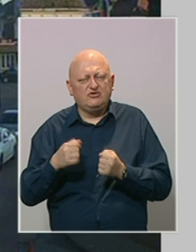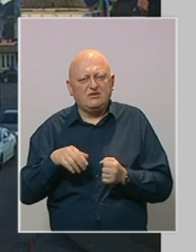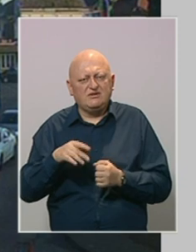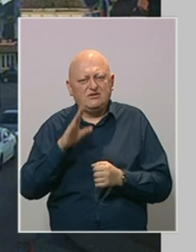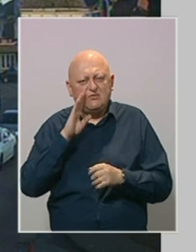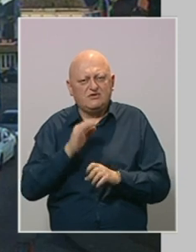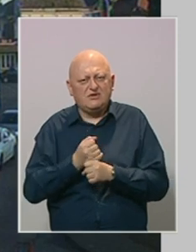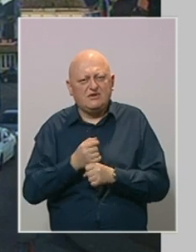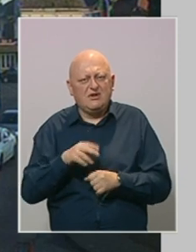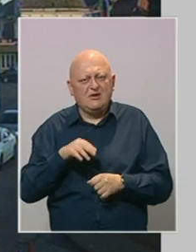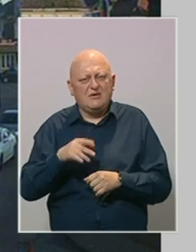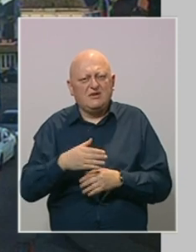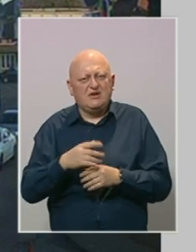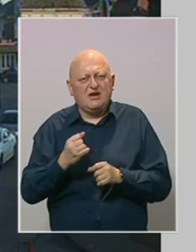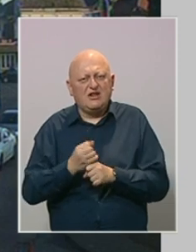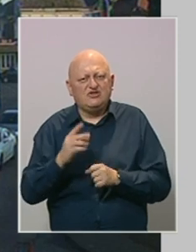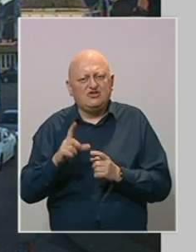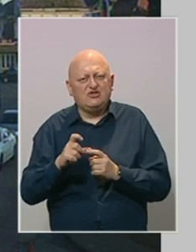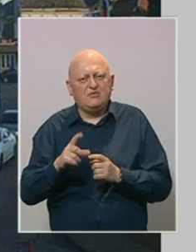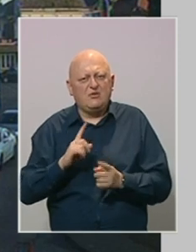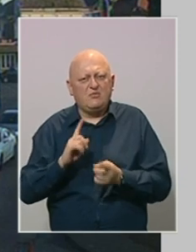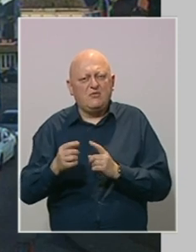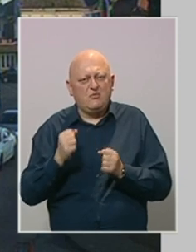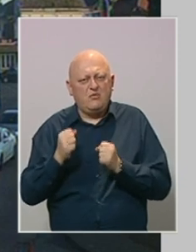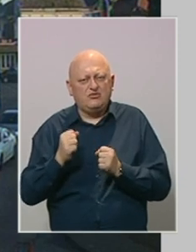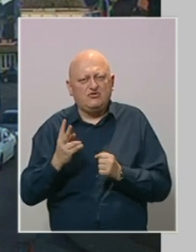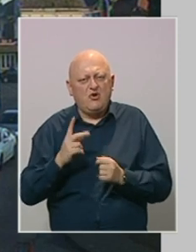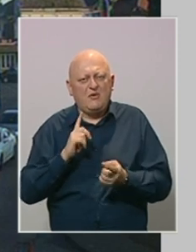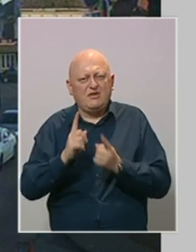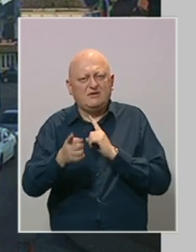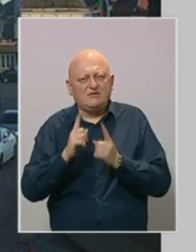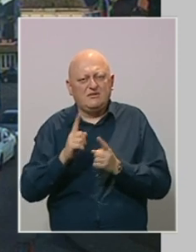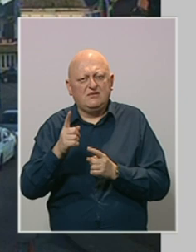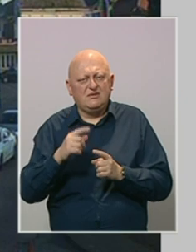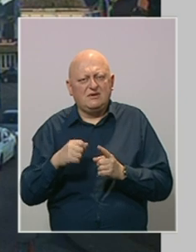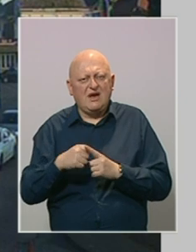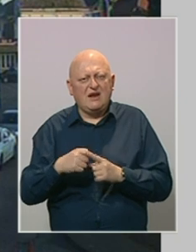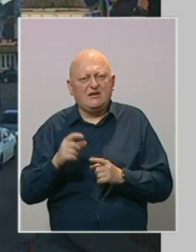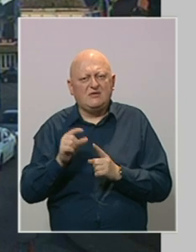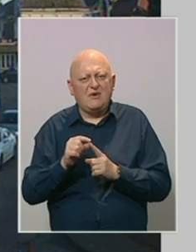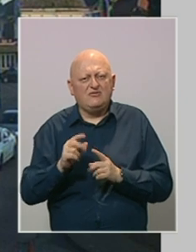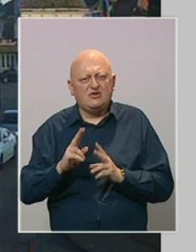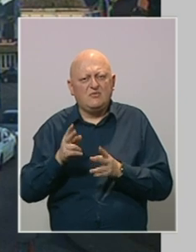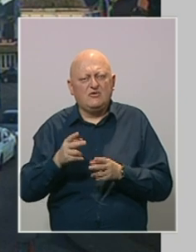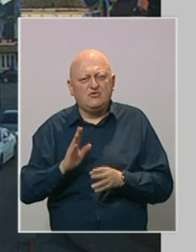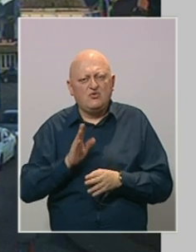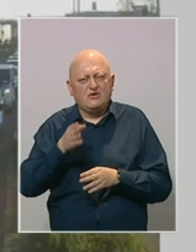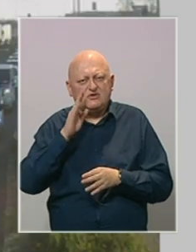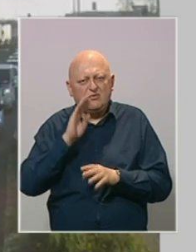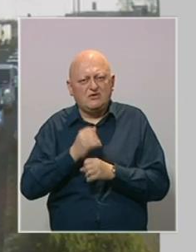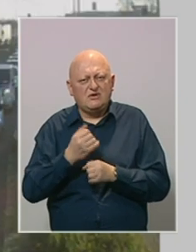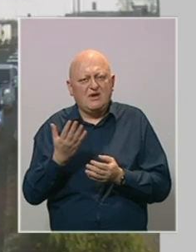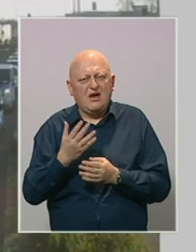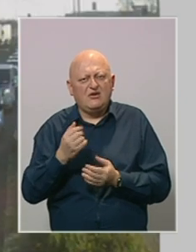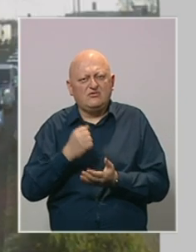izlazu iz Bejka. Na prijelazima Gradiška i Šepak promet je pojačan u oba smjera, a na prijelazima Karaka i Pavlovića most na ulazu u Bejka.